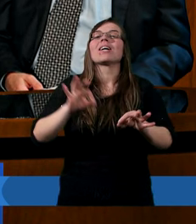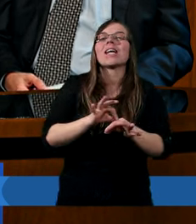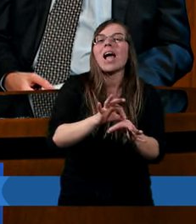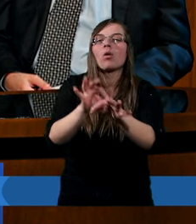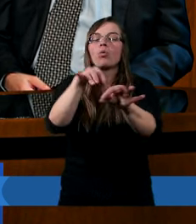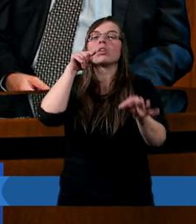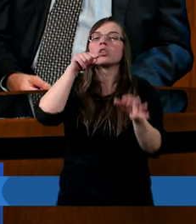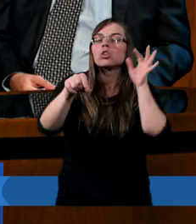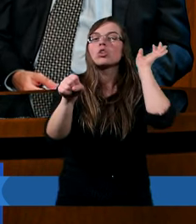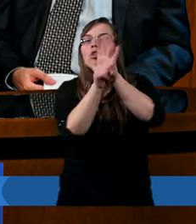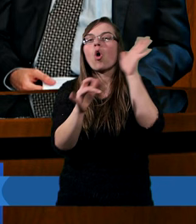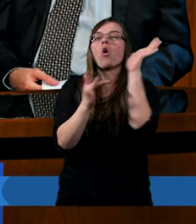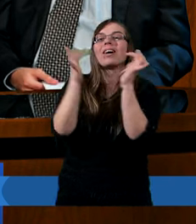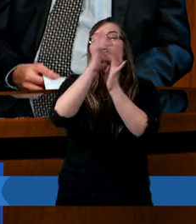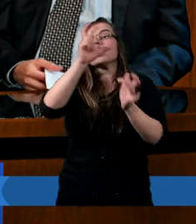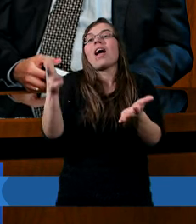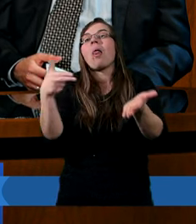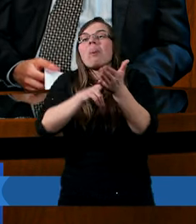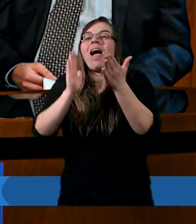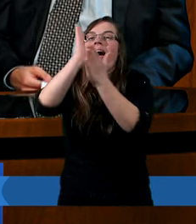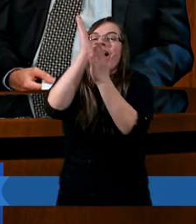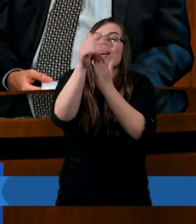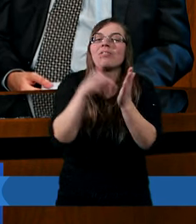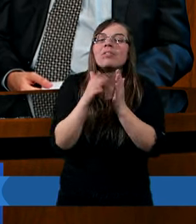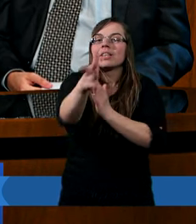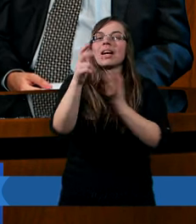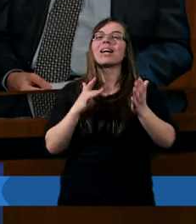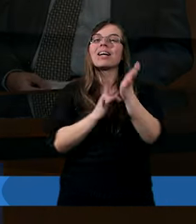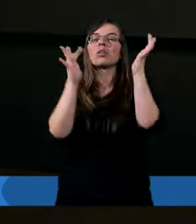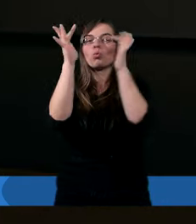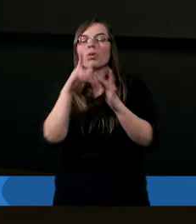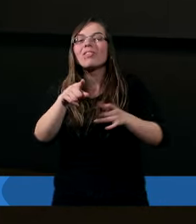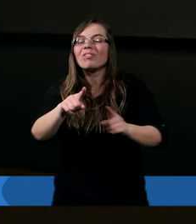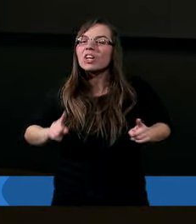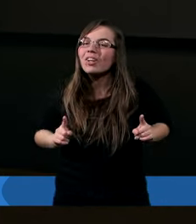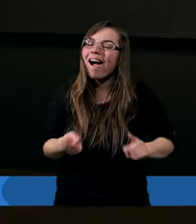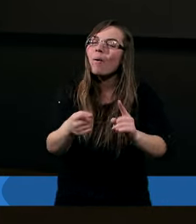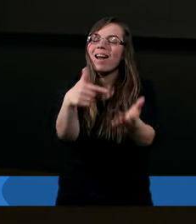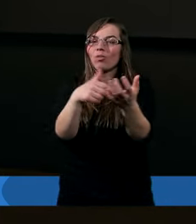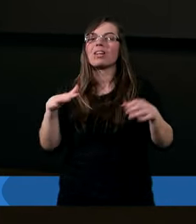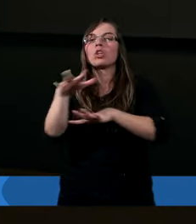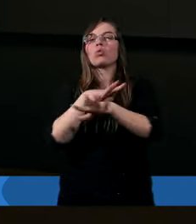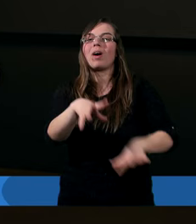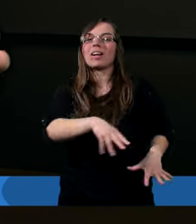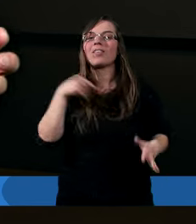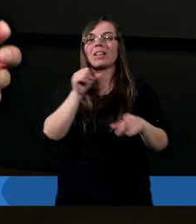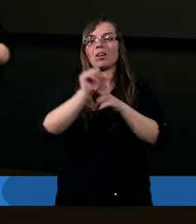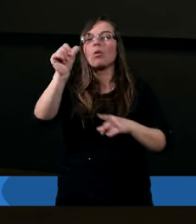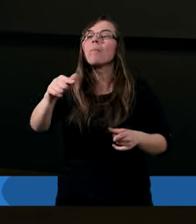do Chrystusa czy na Chrystusa? Tak jest. To jest działalność Ducha Świętego. I teraz